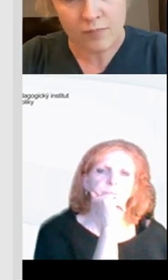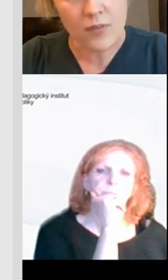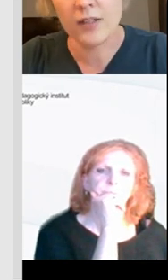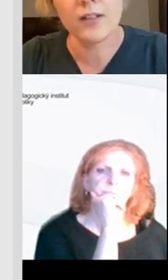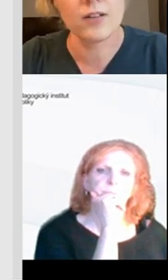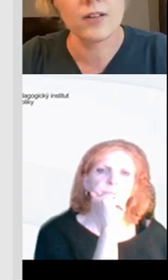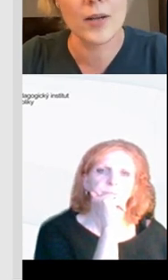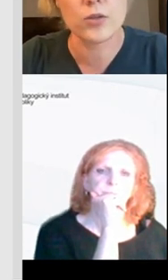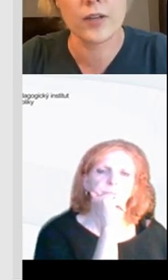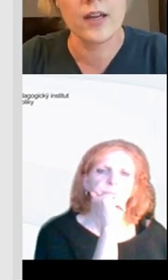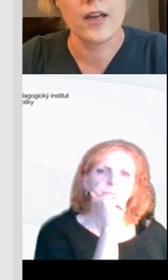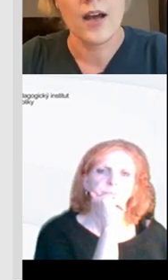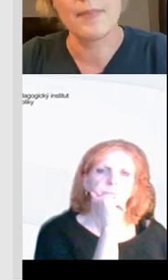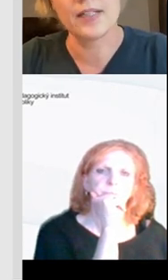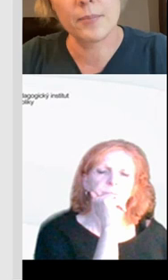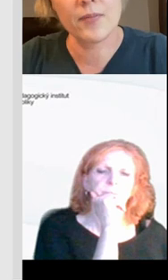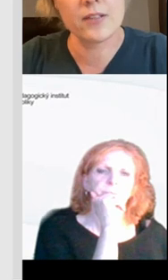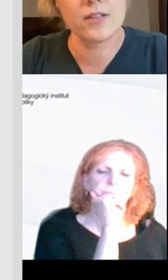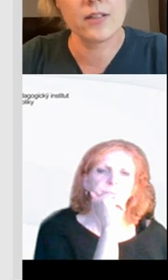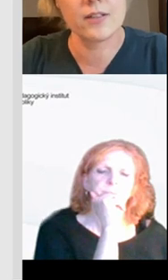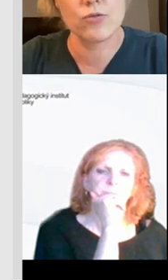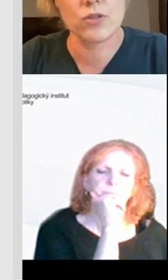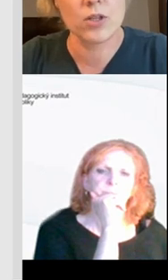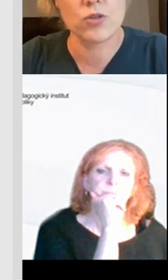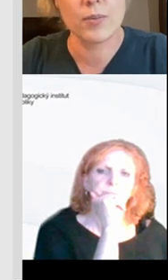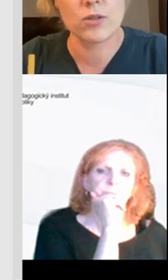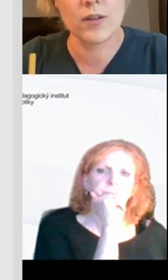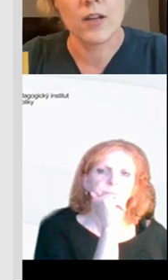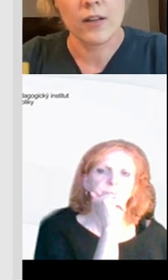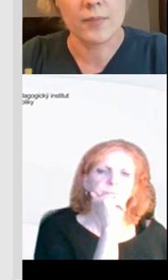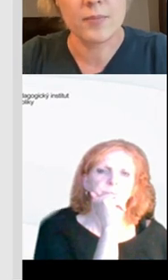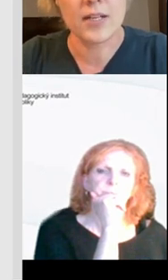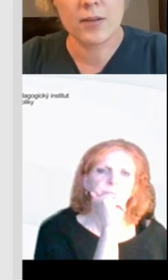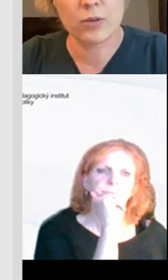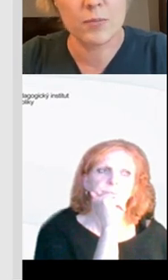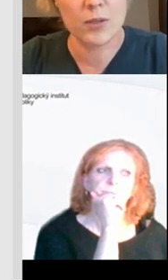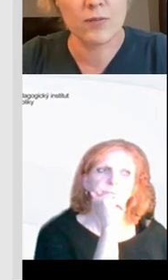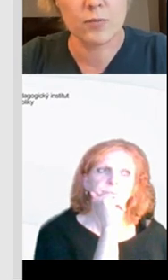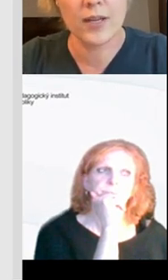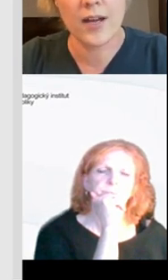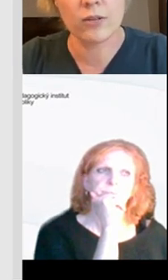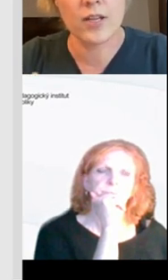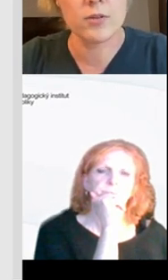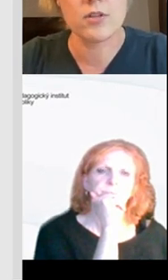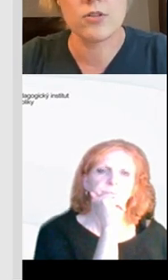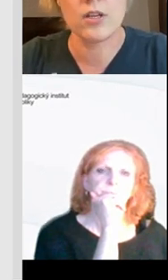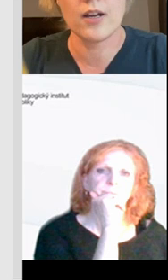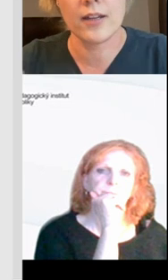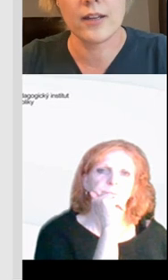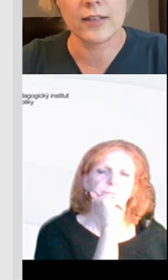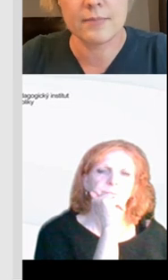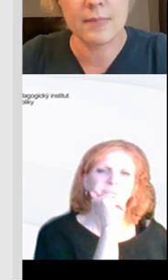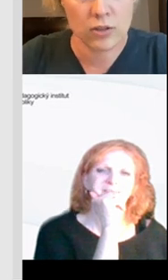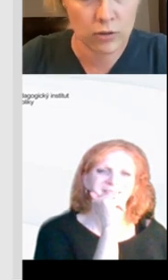čtyři obrazovky a pak teprve ty děti, když už s začnou pracovat, tak mě dávají potom zpětnou vazbu. Je a tohle je moc